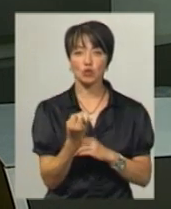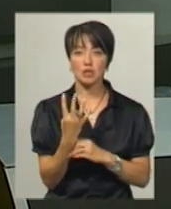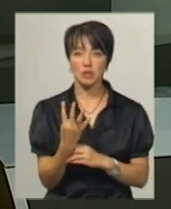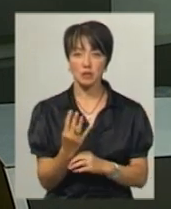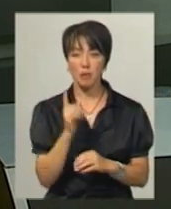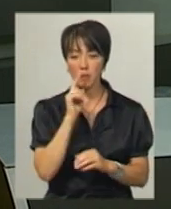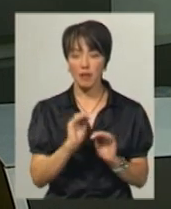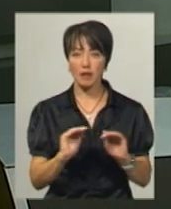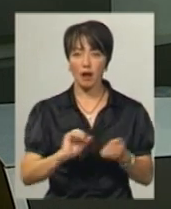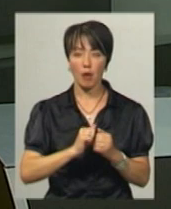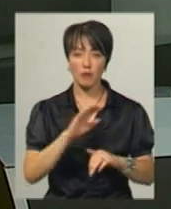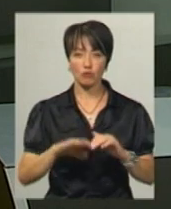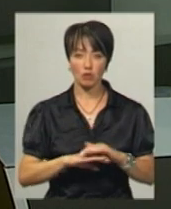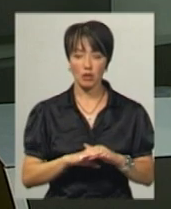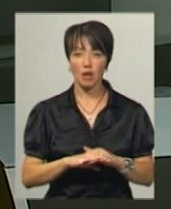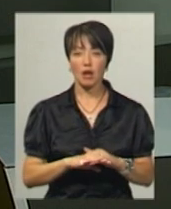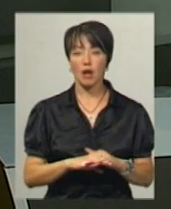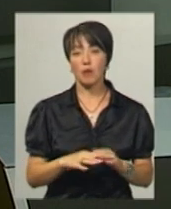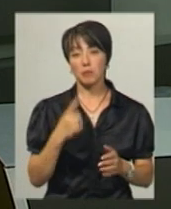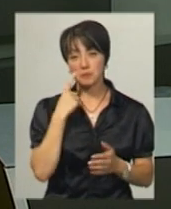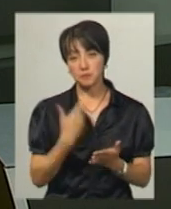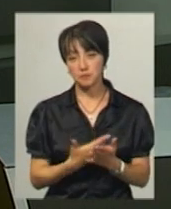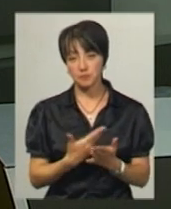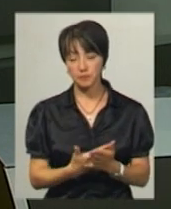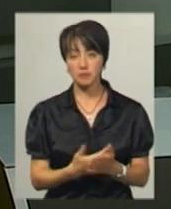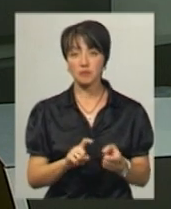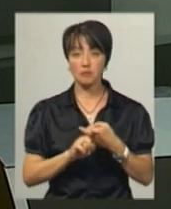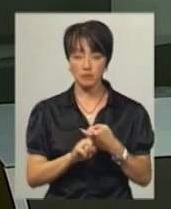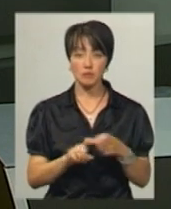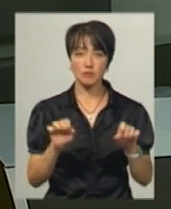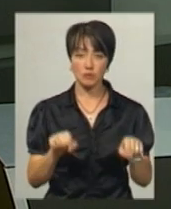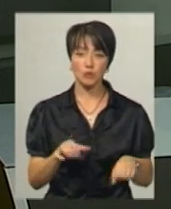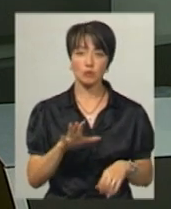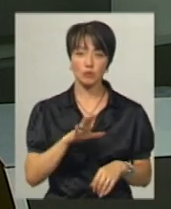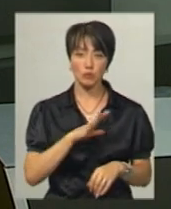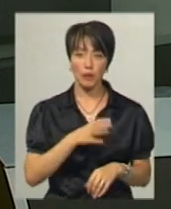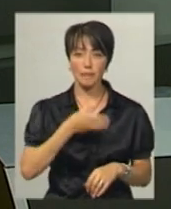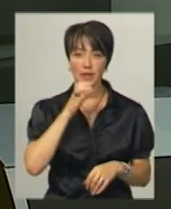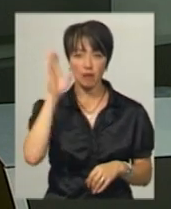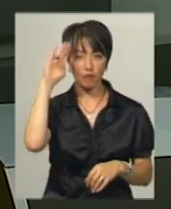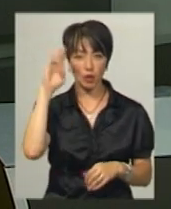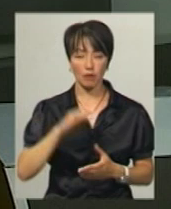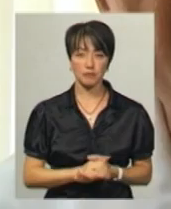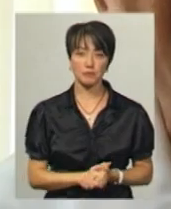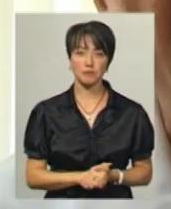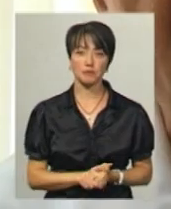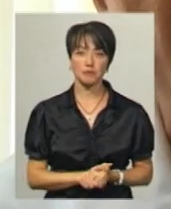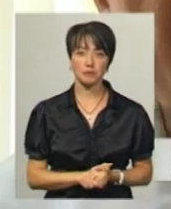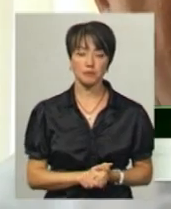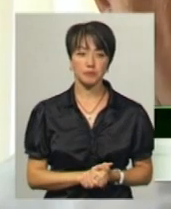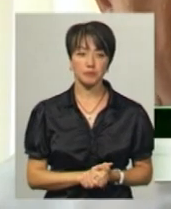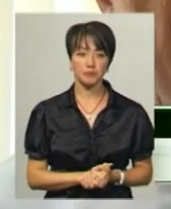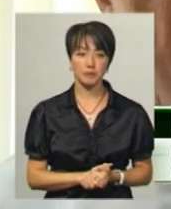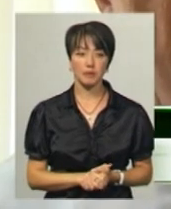маленьких кам'янчан. Володимир Клочко припускає, що збудником інфекції могла бути питна вода. «Вона